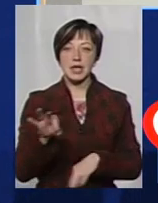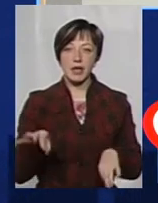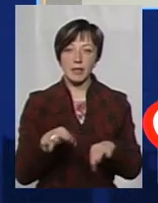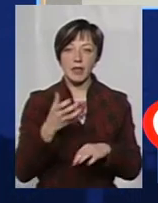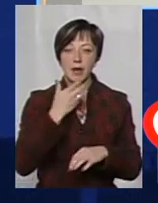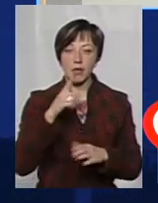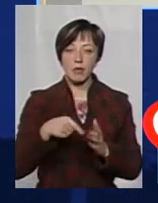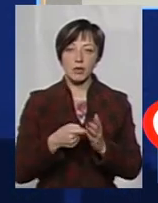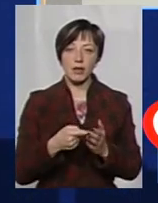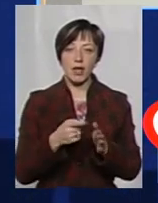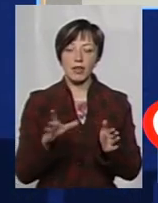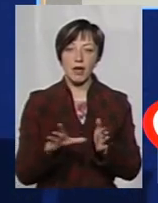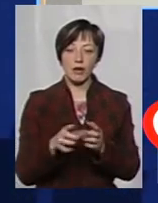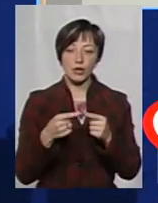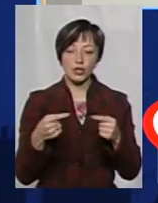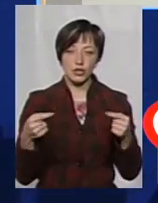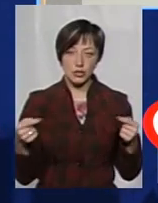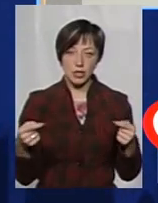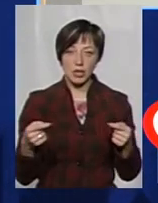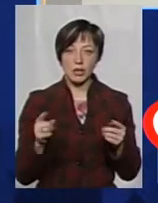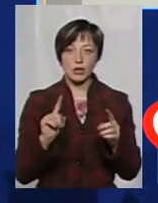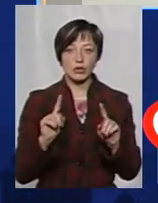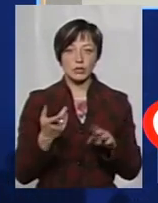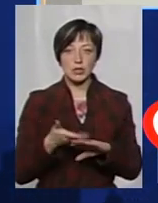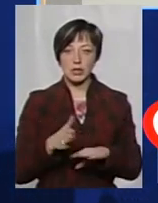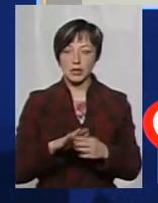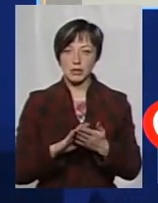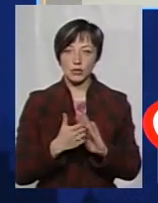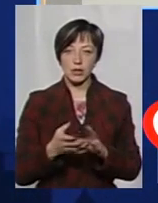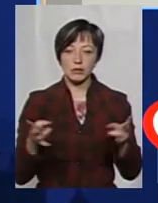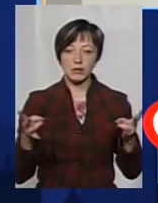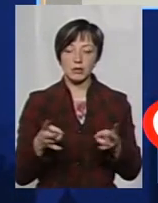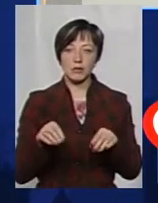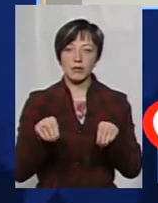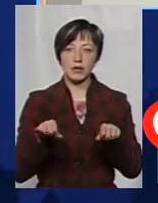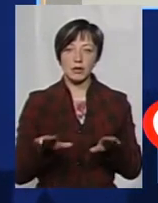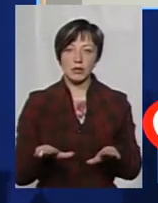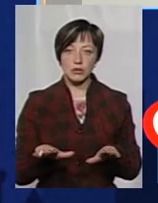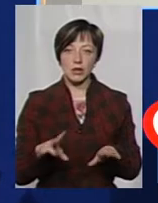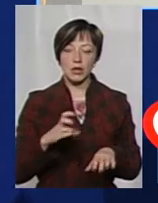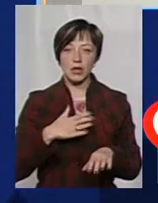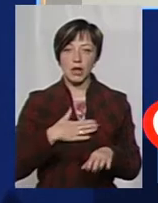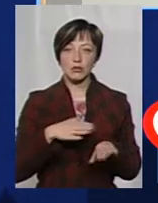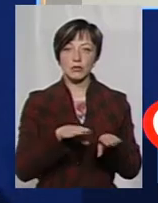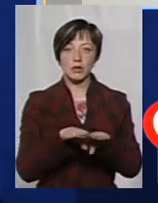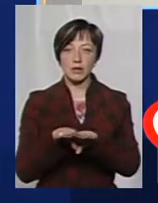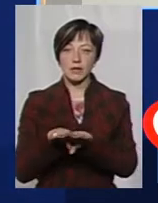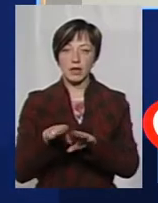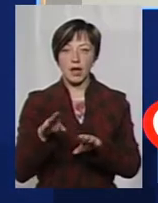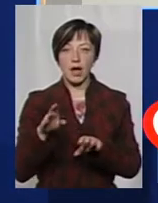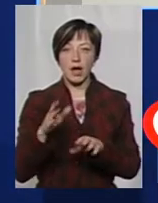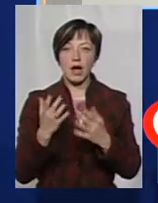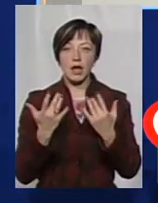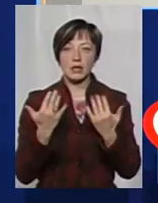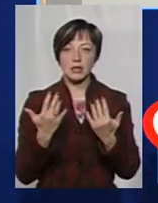теплокомуненерго, і з усіма іншими. Тут дуже складна ситуація. Її потрібно вирішувати навіть не на нашому рівні, а в Києві. Наскільки